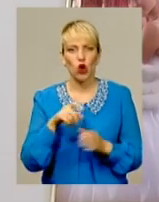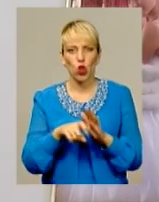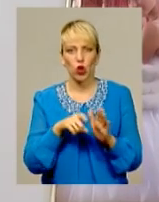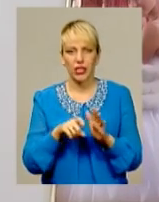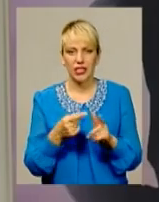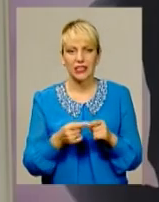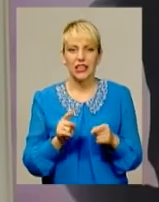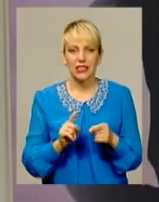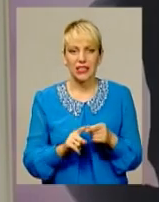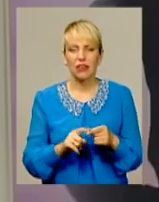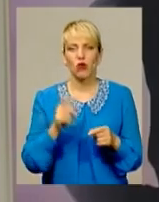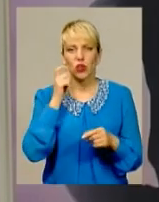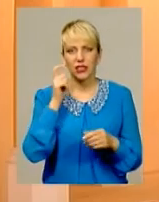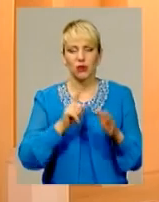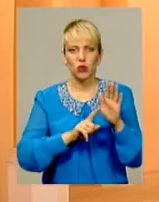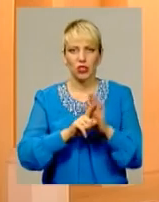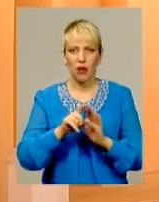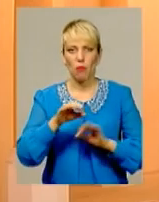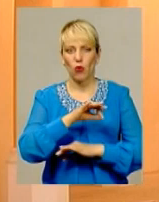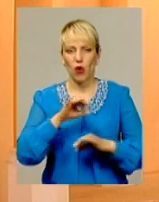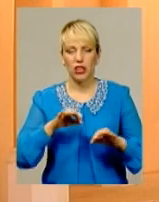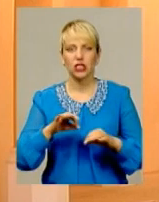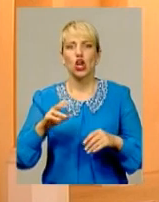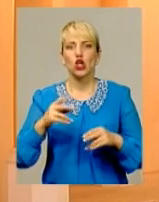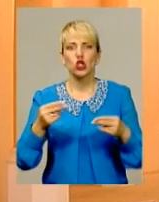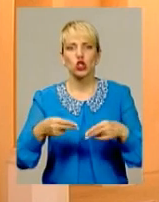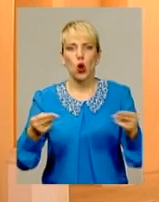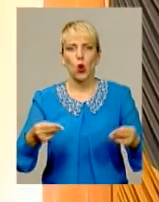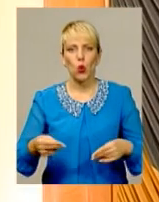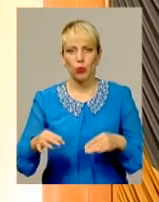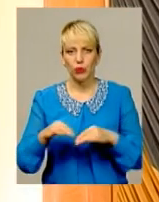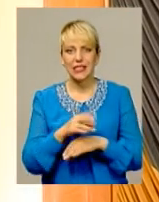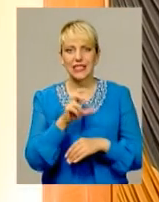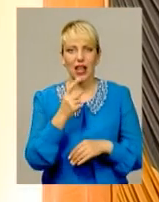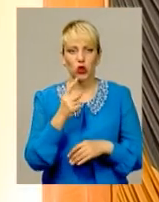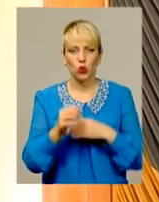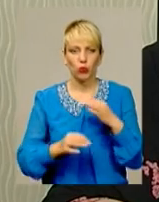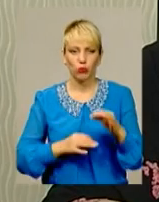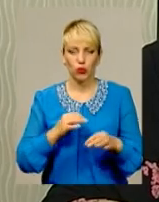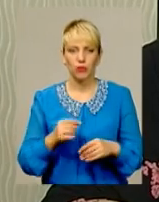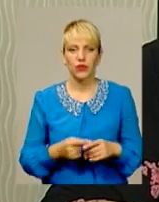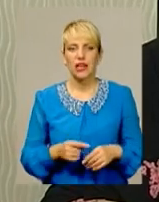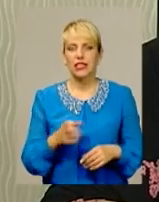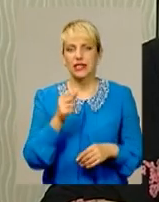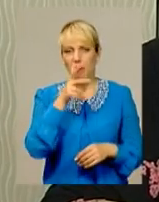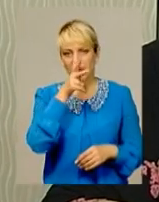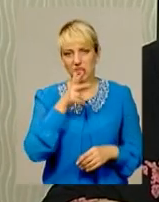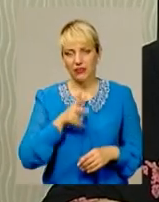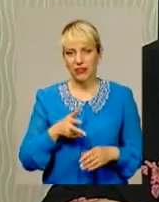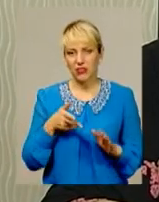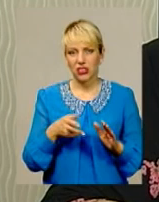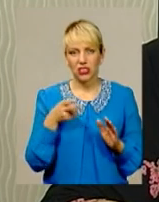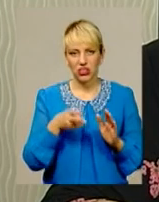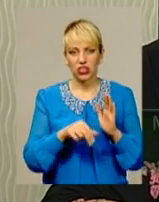проєкт «Шлюб за добу». Законодавчо оформити сім'ю в прискореному режимі в Хмельницькому можна і сьогодні. За перший квартал 2016